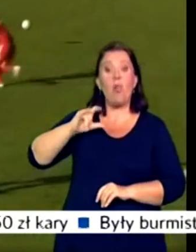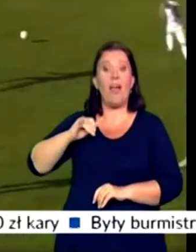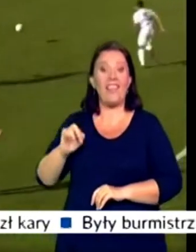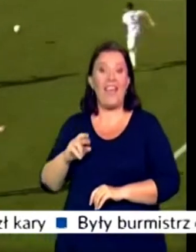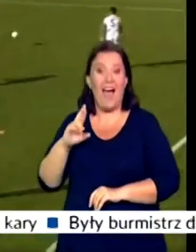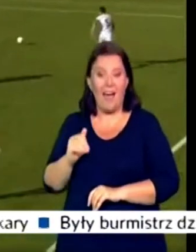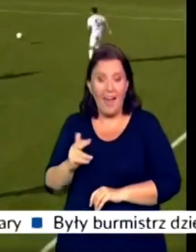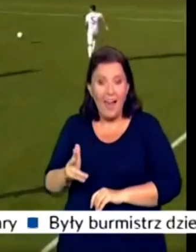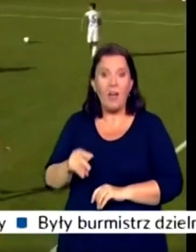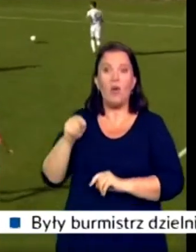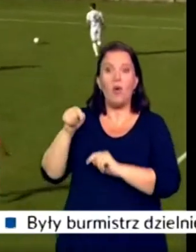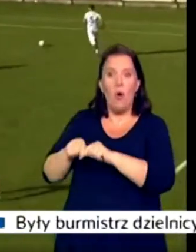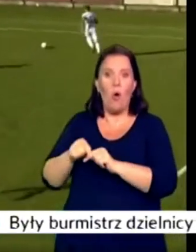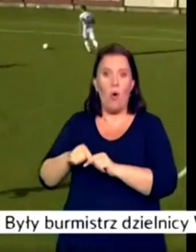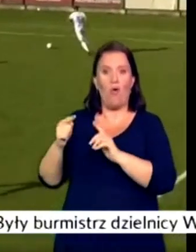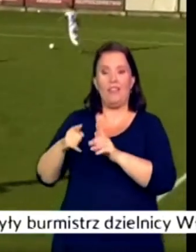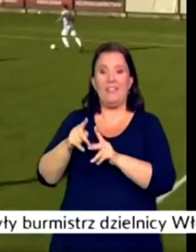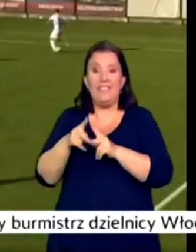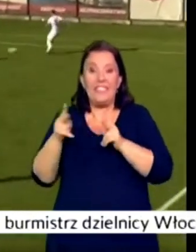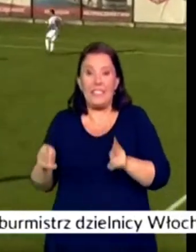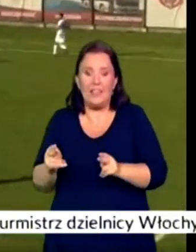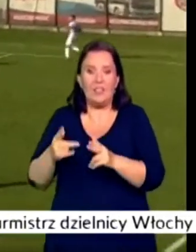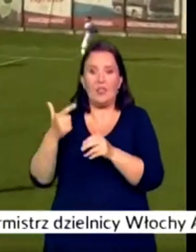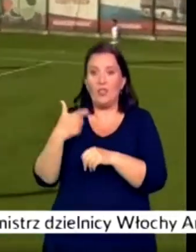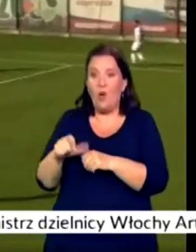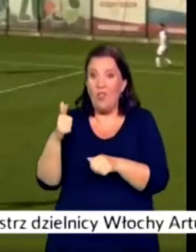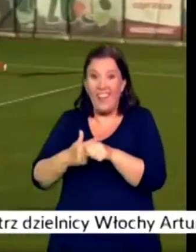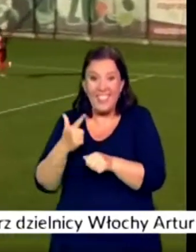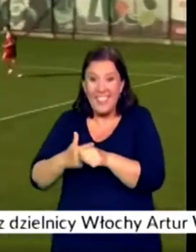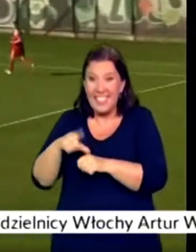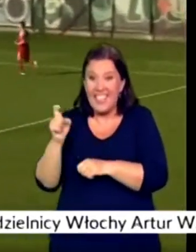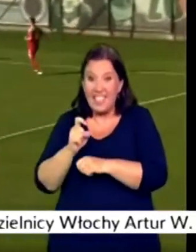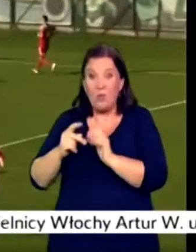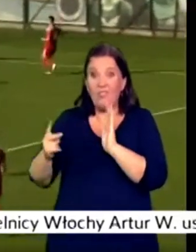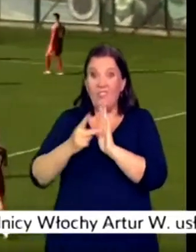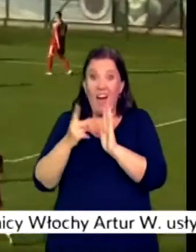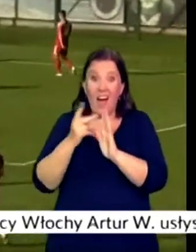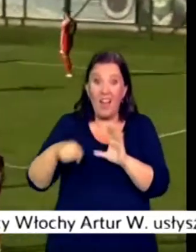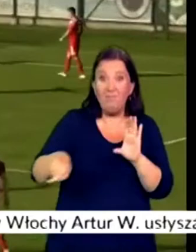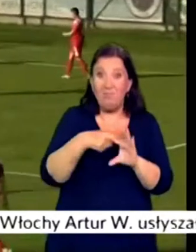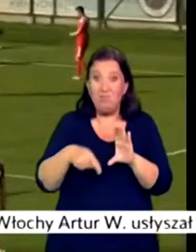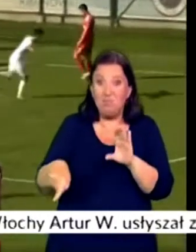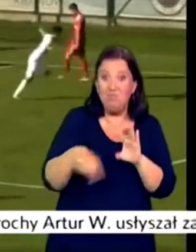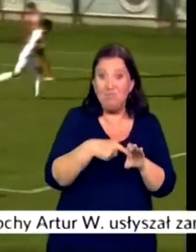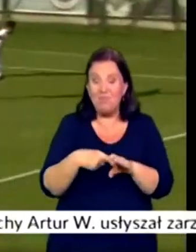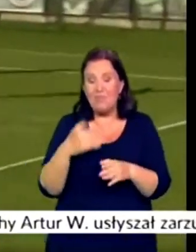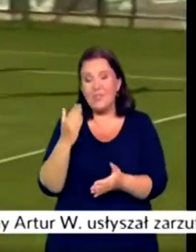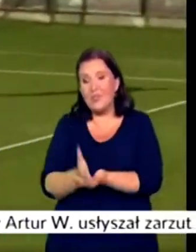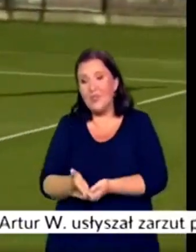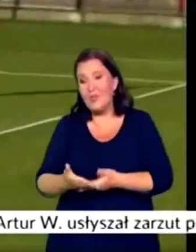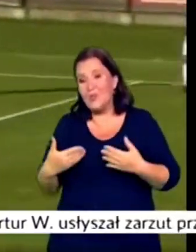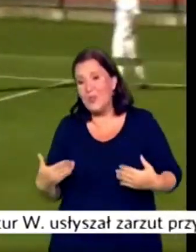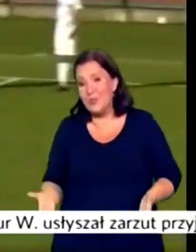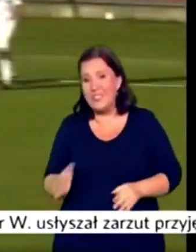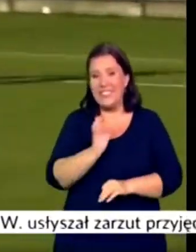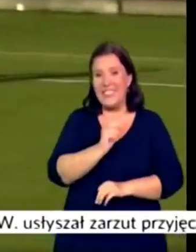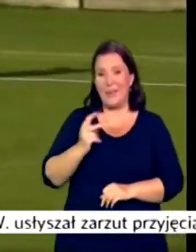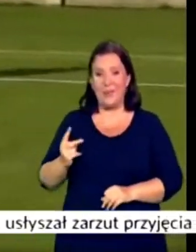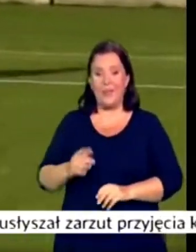Napastnik Stali w ciągu 120 sekund dwa razy pokonał Rafała Misztala i Pogoń przegrała 0-2. Ustawiliśmy się